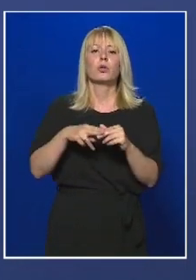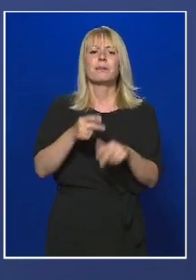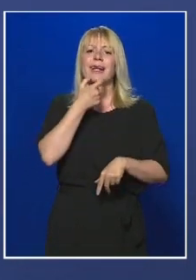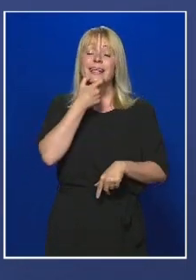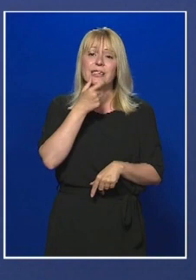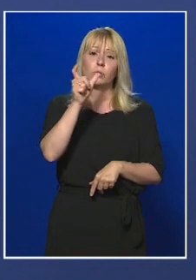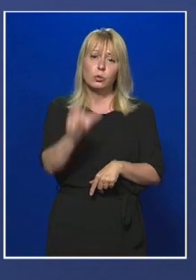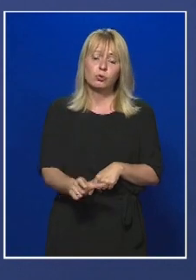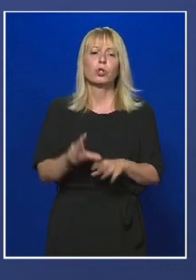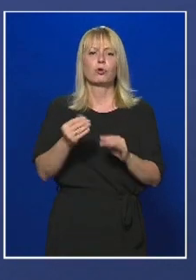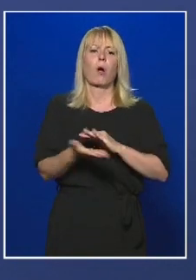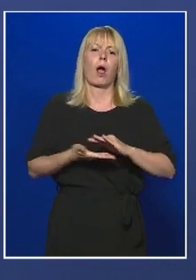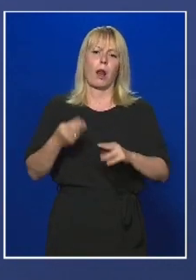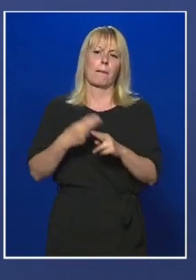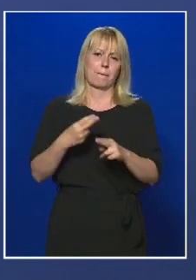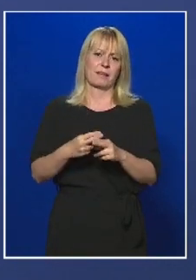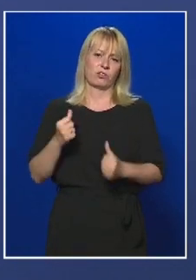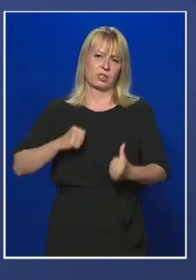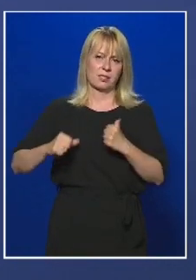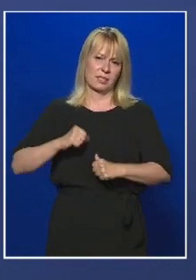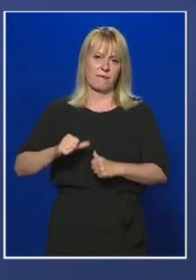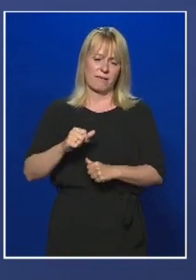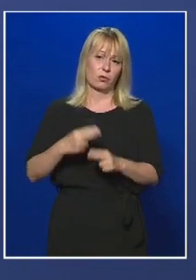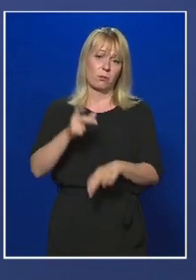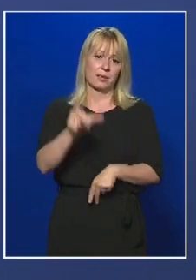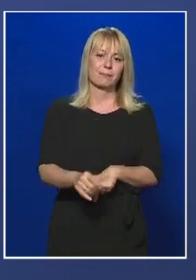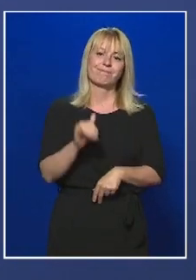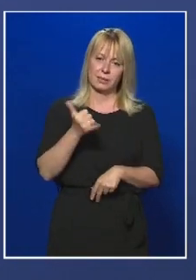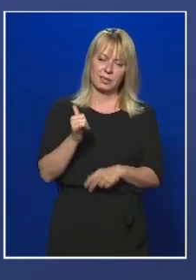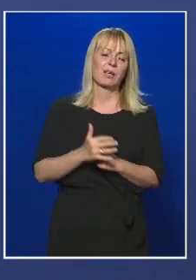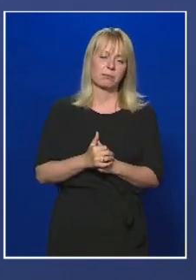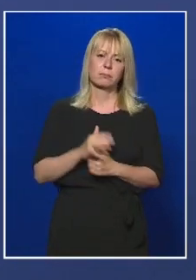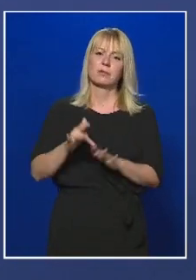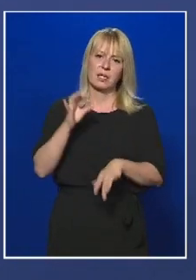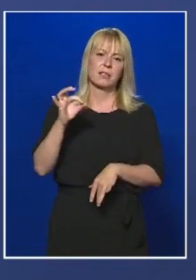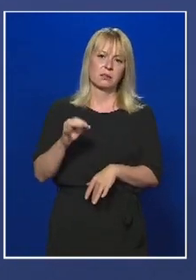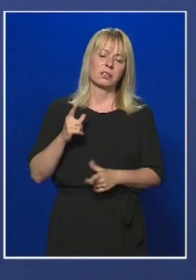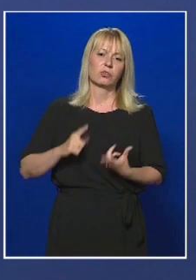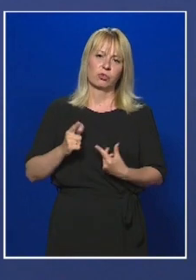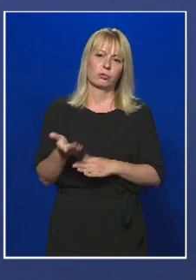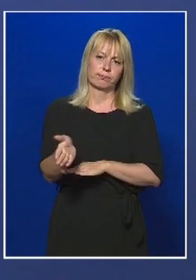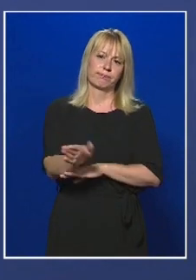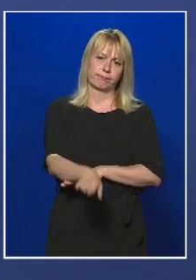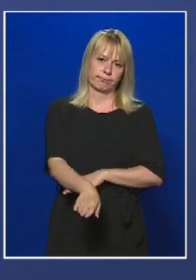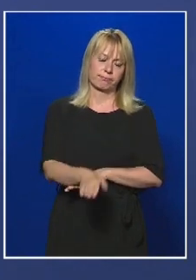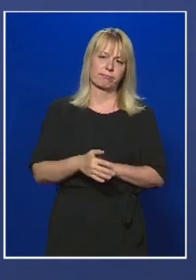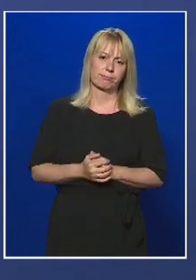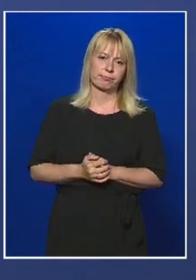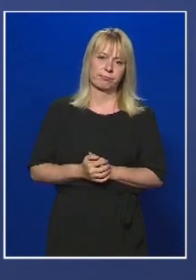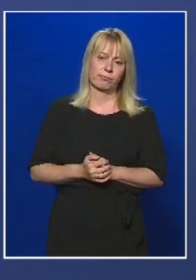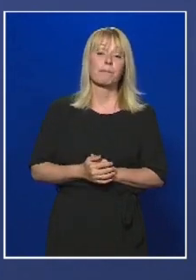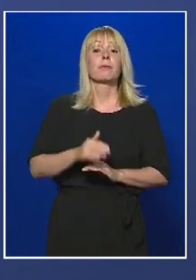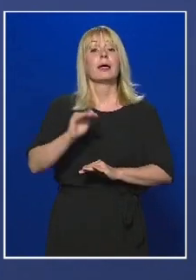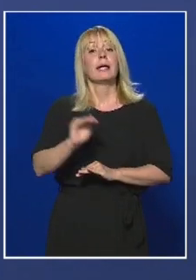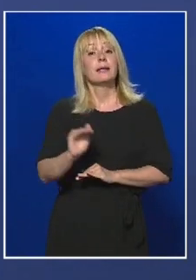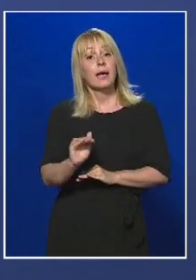idős, sok alapbetegségben szenvedő betegnél, az igen az esetek néhány százalékában sajnos halálhoz vezet. A